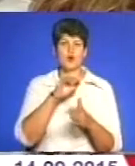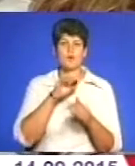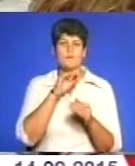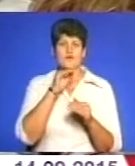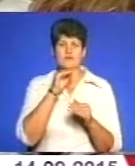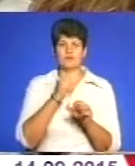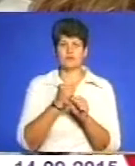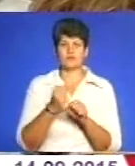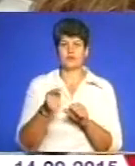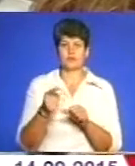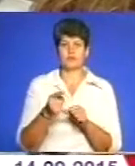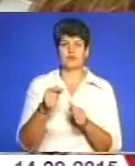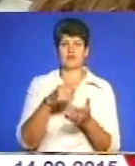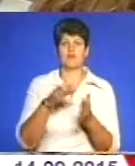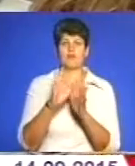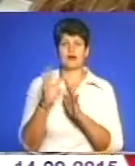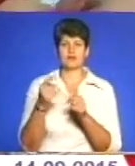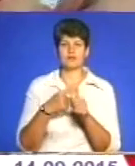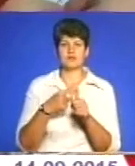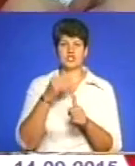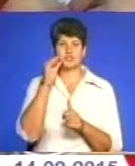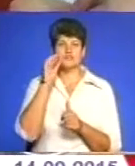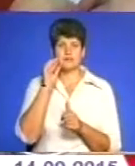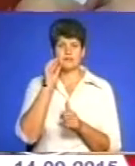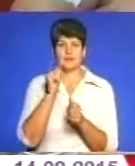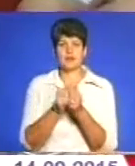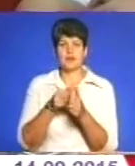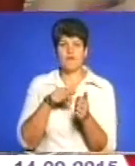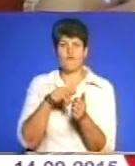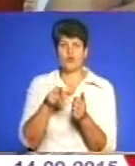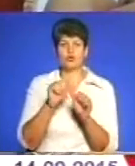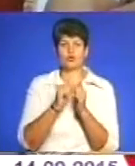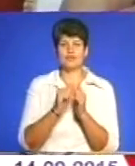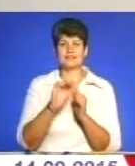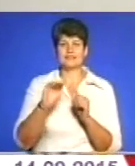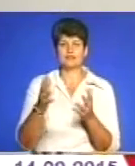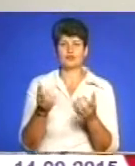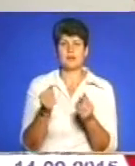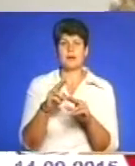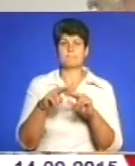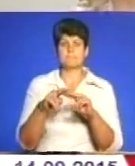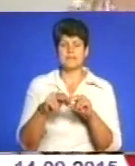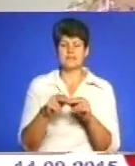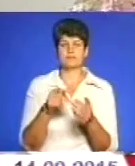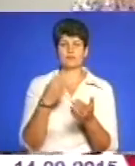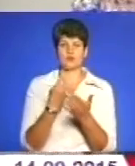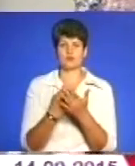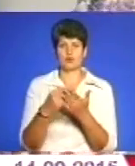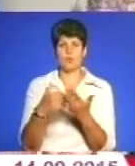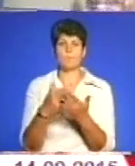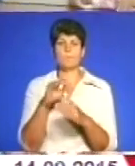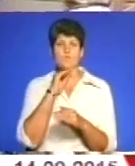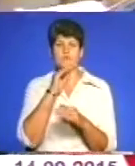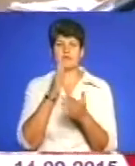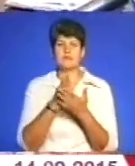цієї неділі у парку імені Тараса Шевченка. При вході кожна дитина отримає паспорт, карту представлених професій і матиме